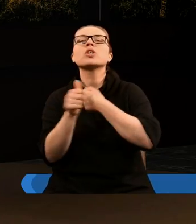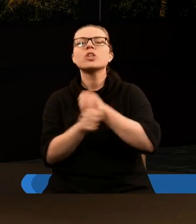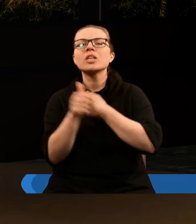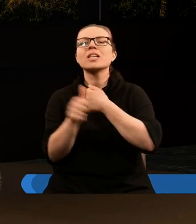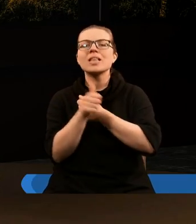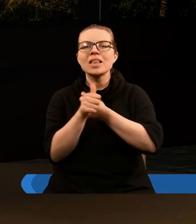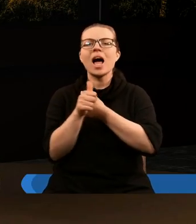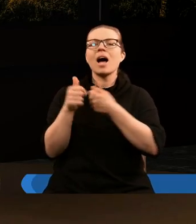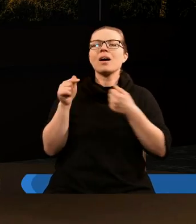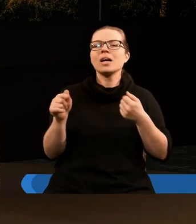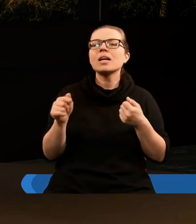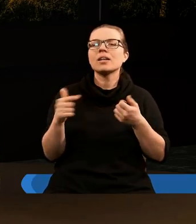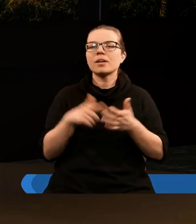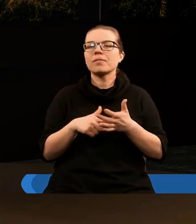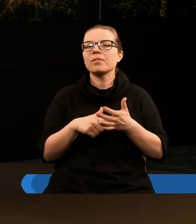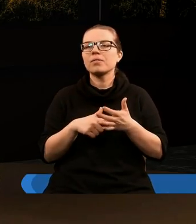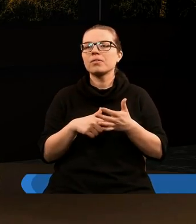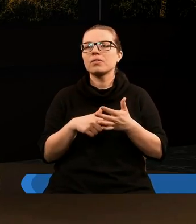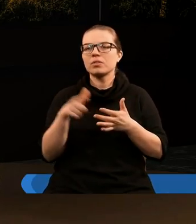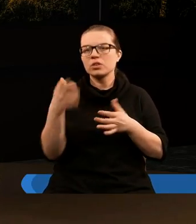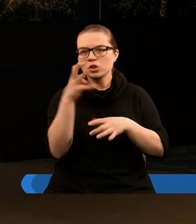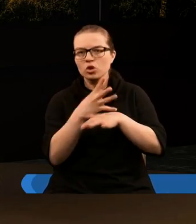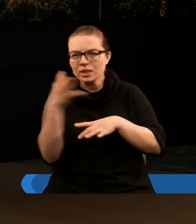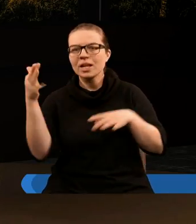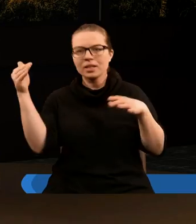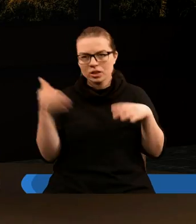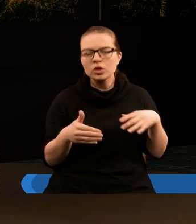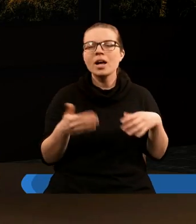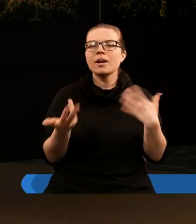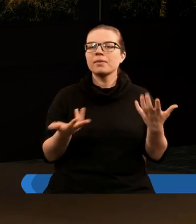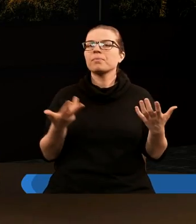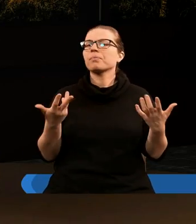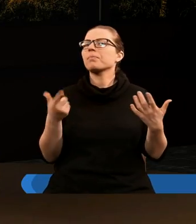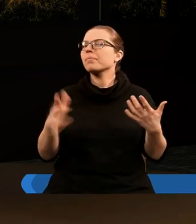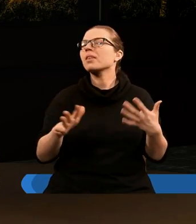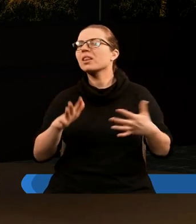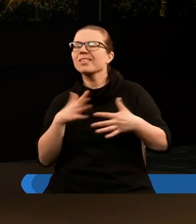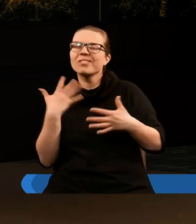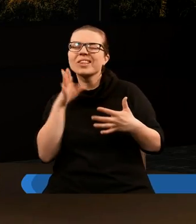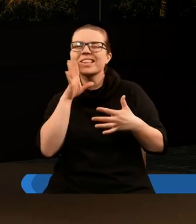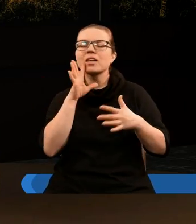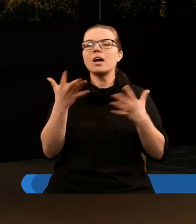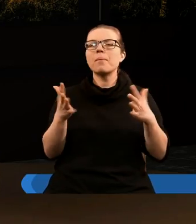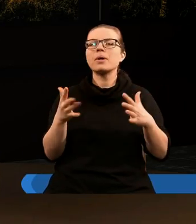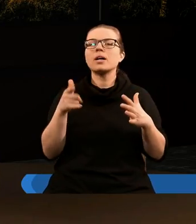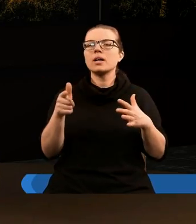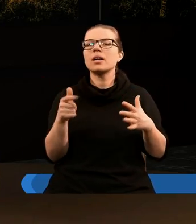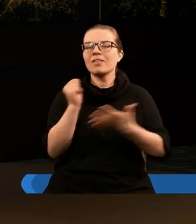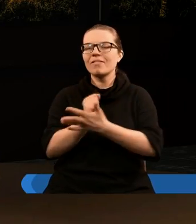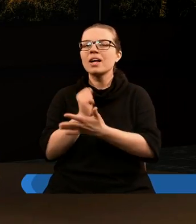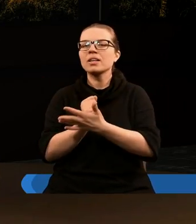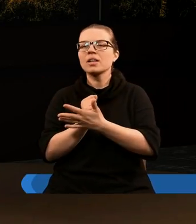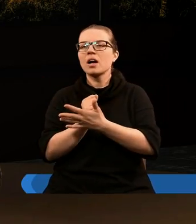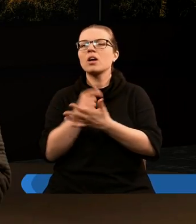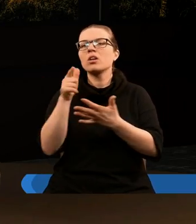tego, że są 144 tysięcy i wydaje mi się, że to jest taka sugestia,